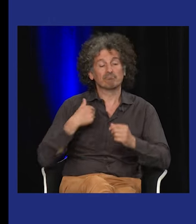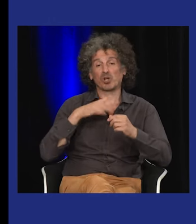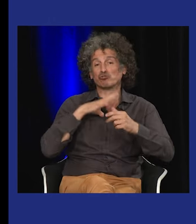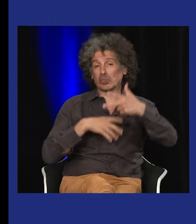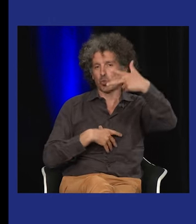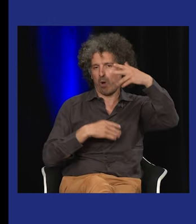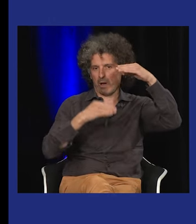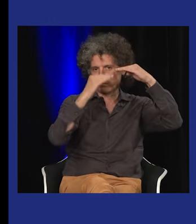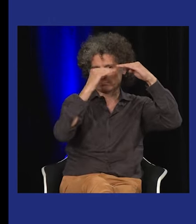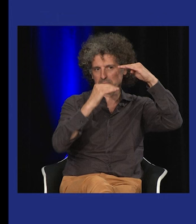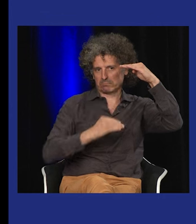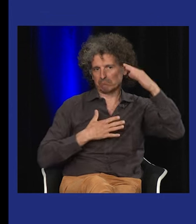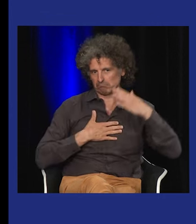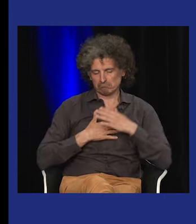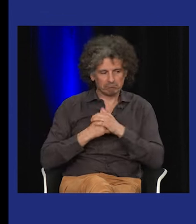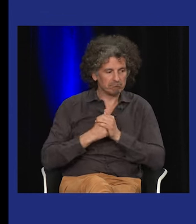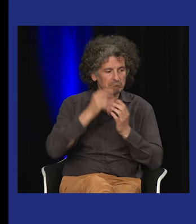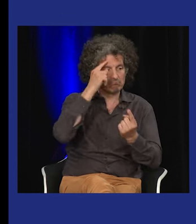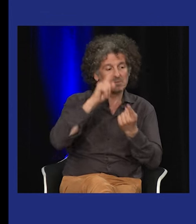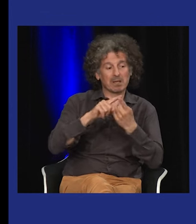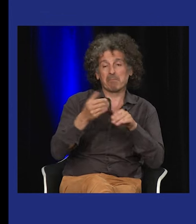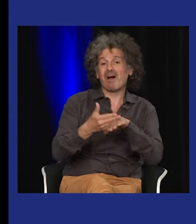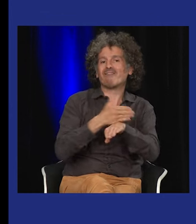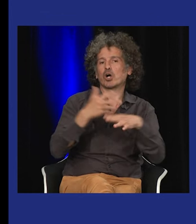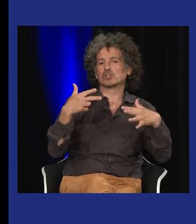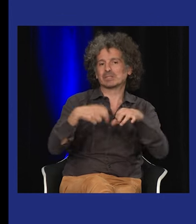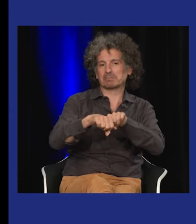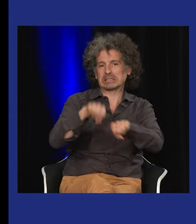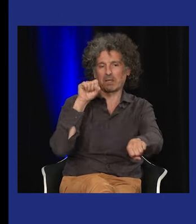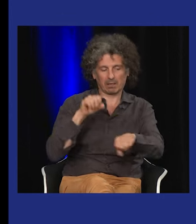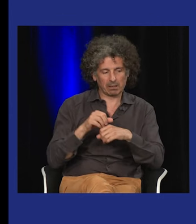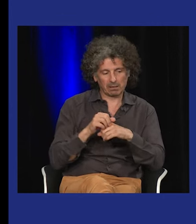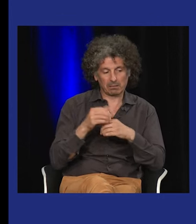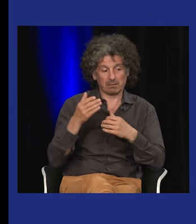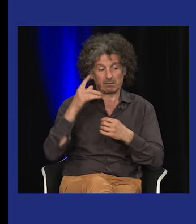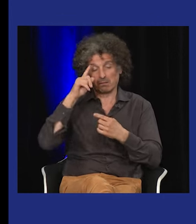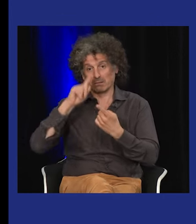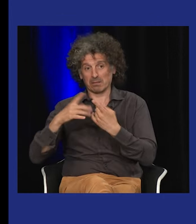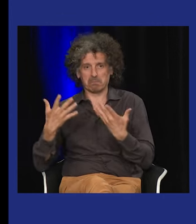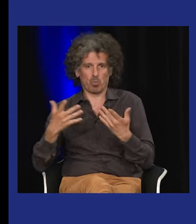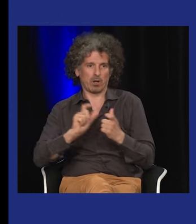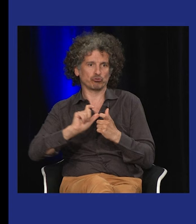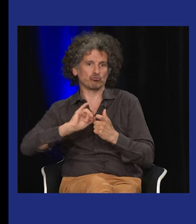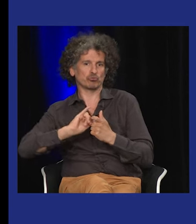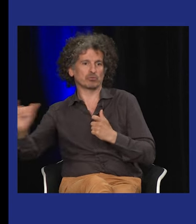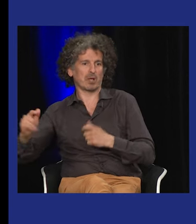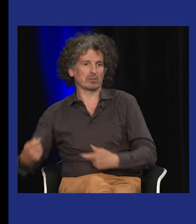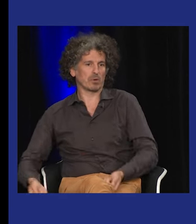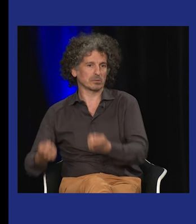l'art à travers leur vie. Et il a trois périodes, pour moi, très importantes. Donc, y a avant le XVIIIe siècle,